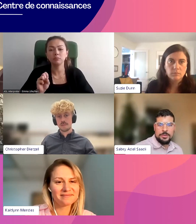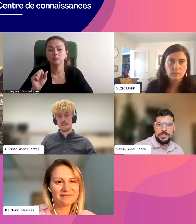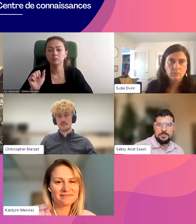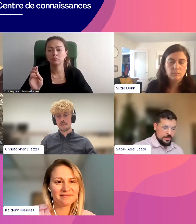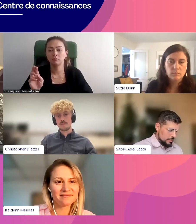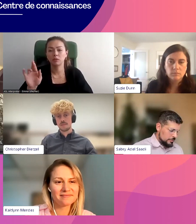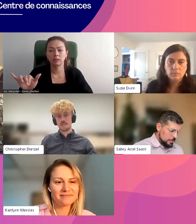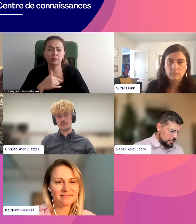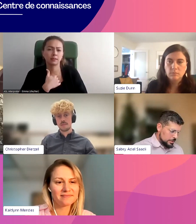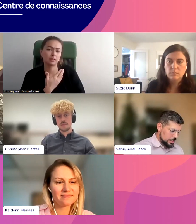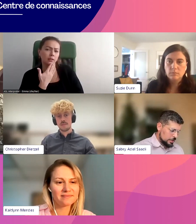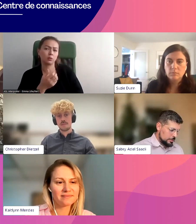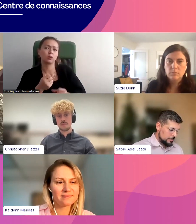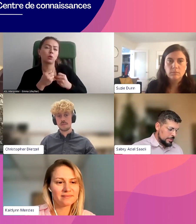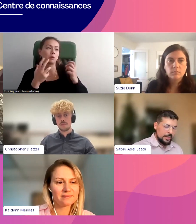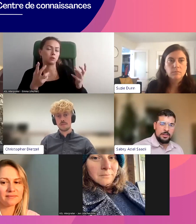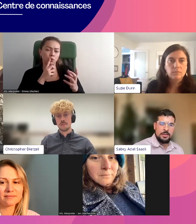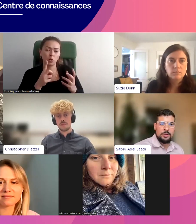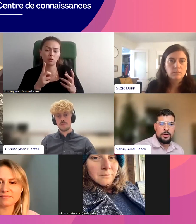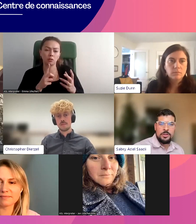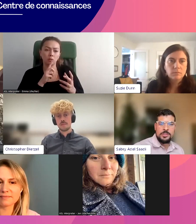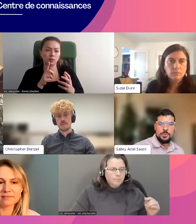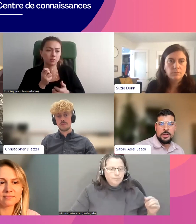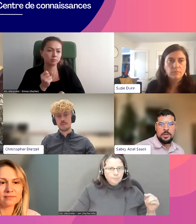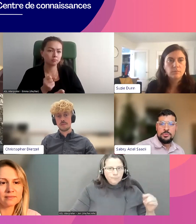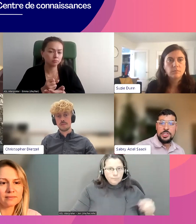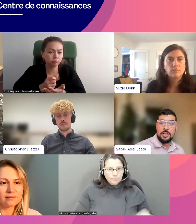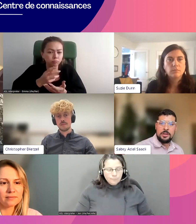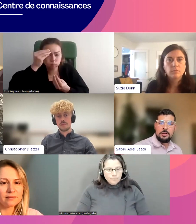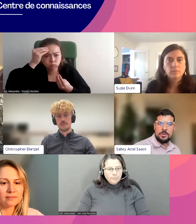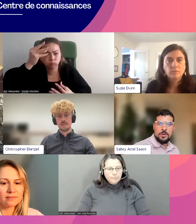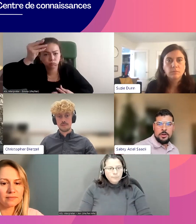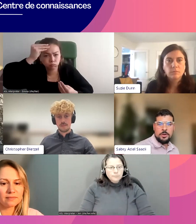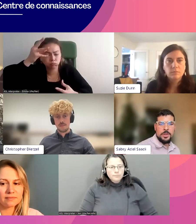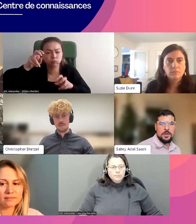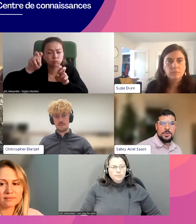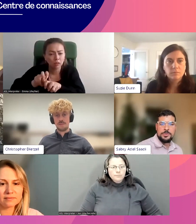Merci beaucoup pour cette information riche et informative.